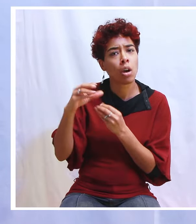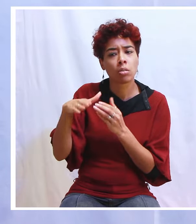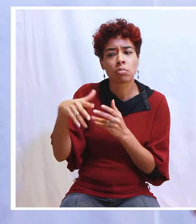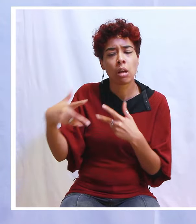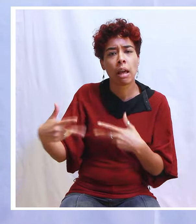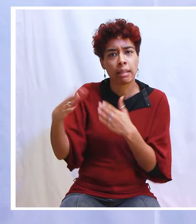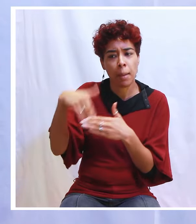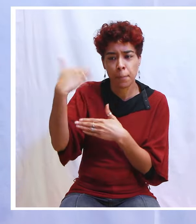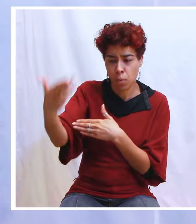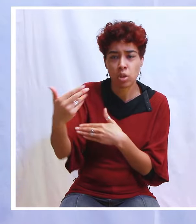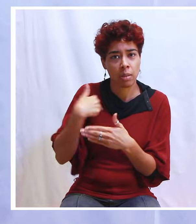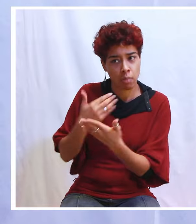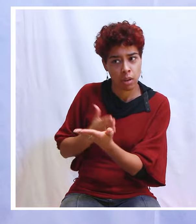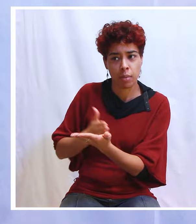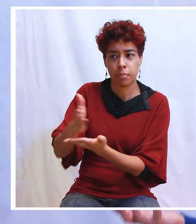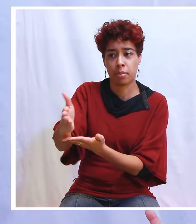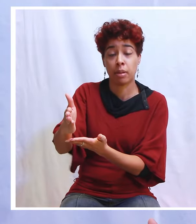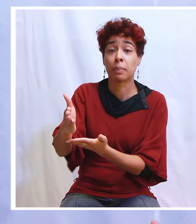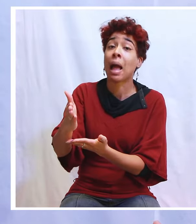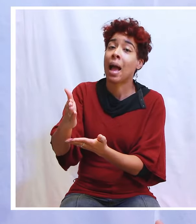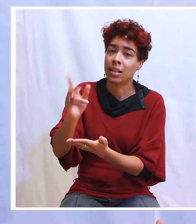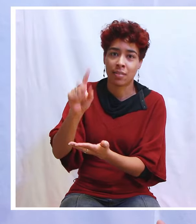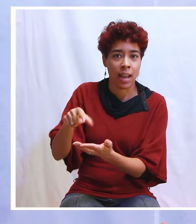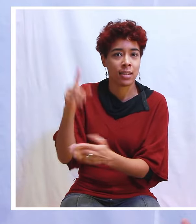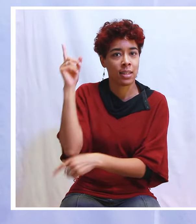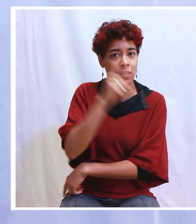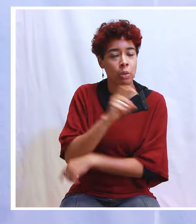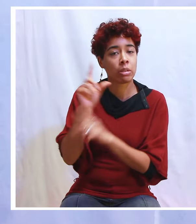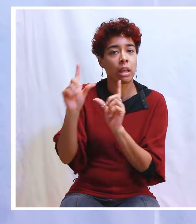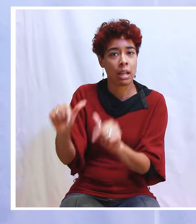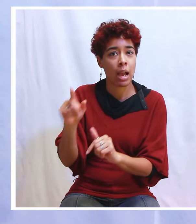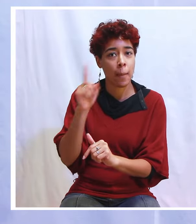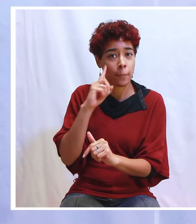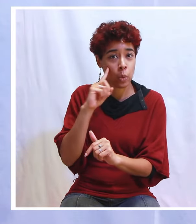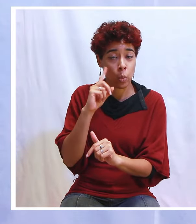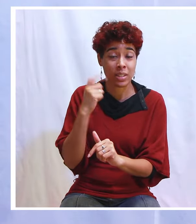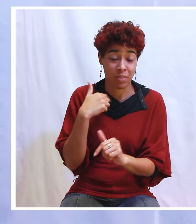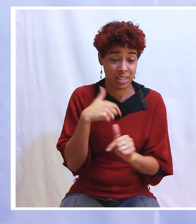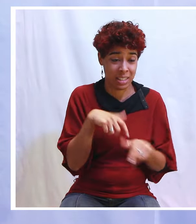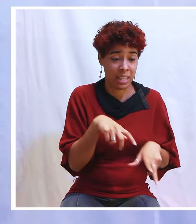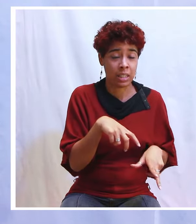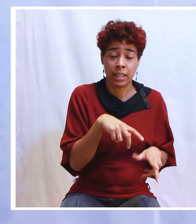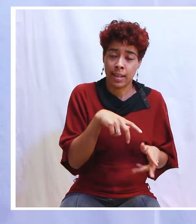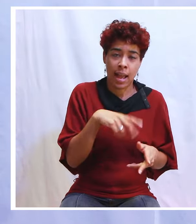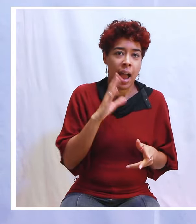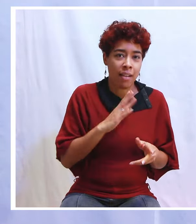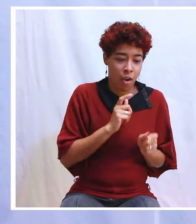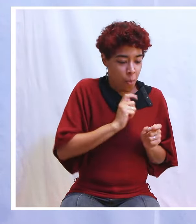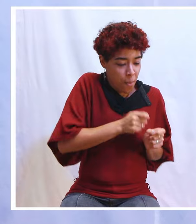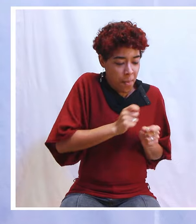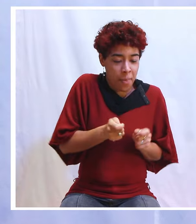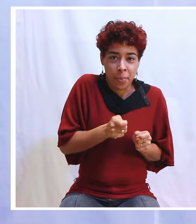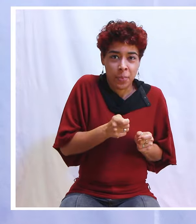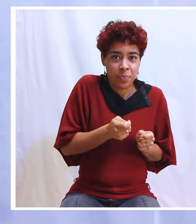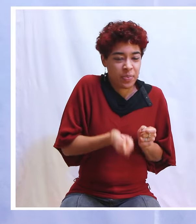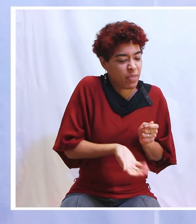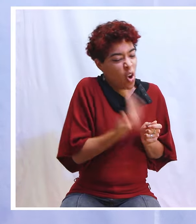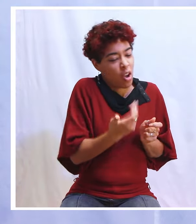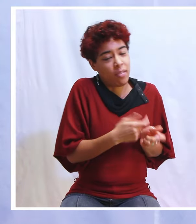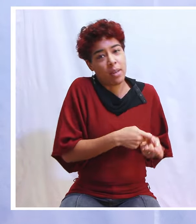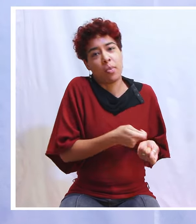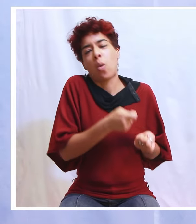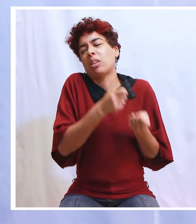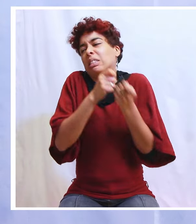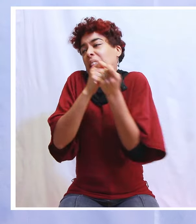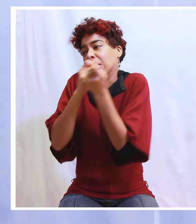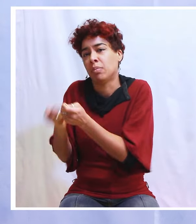Et cette prochaine étape va être des difficultés qui vont arriver parce qu'il faut se déplanter pour se replanter à Bethel. Ça demande